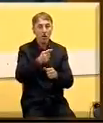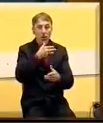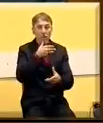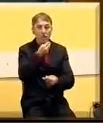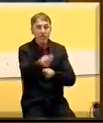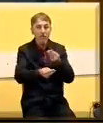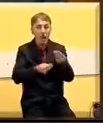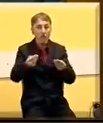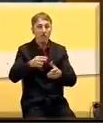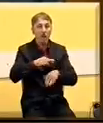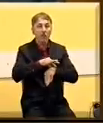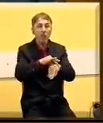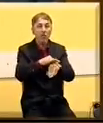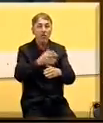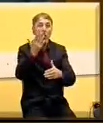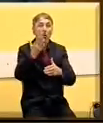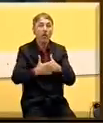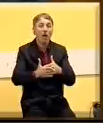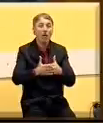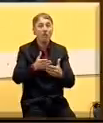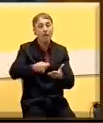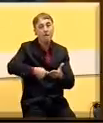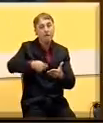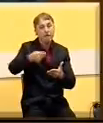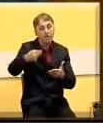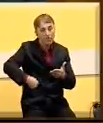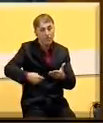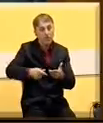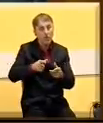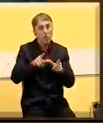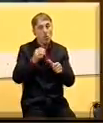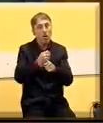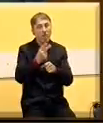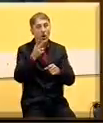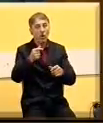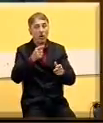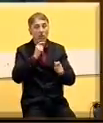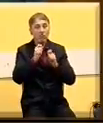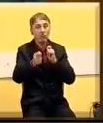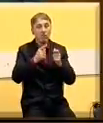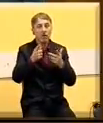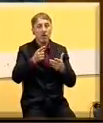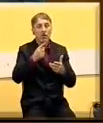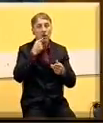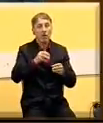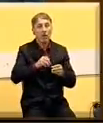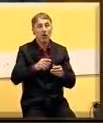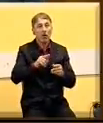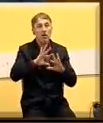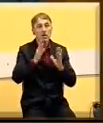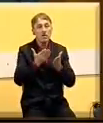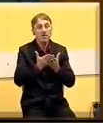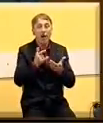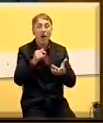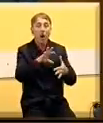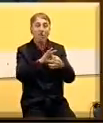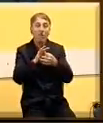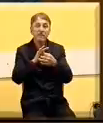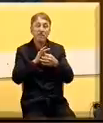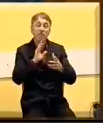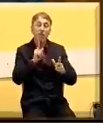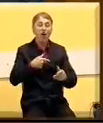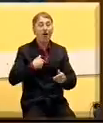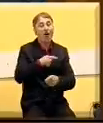da privedemo kraju da nesemo odluki i zaključimo ugore ne bude oštećeno. Dakle da obezbedimo sredstva da isplatimo sve preuzete obaveze i